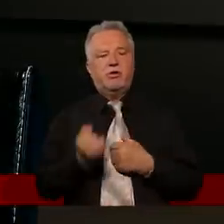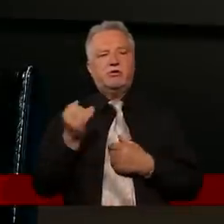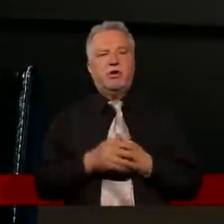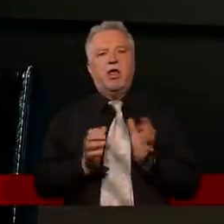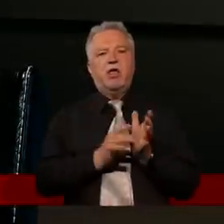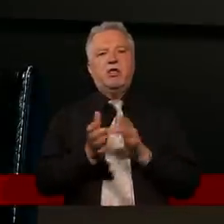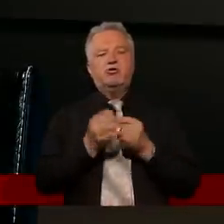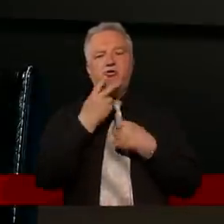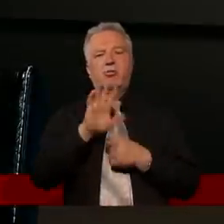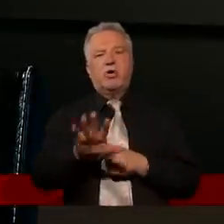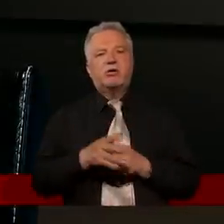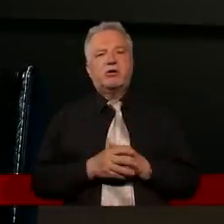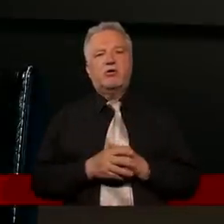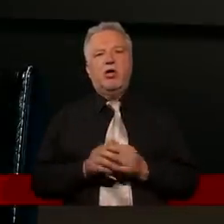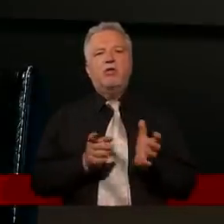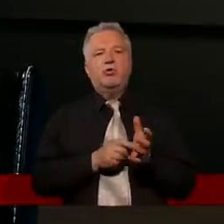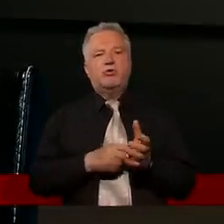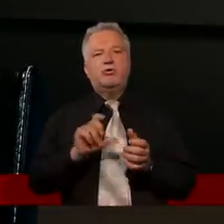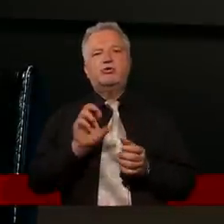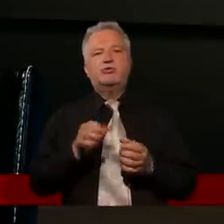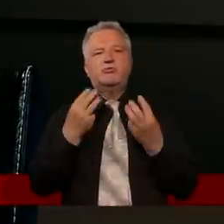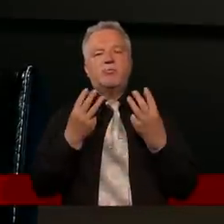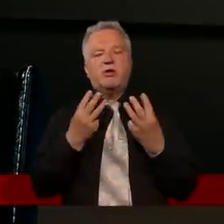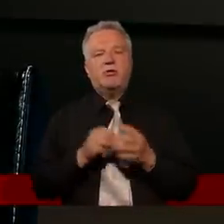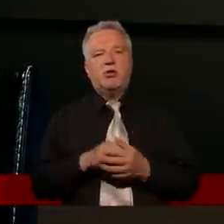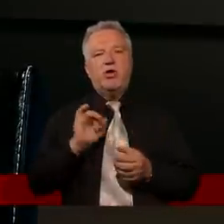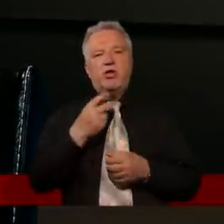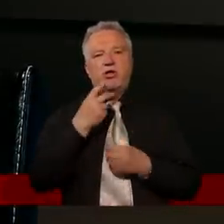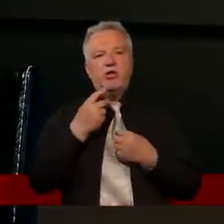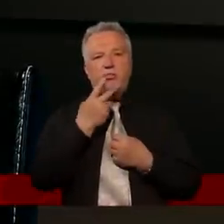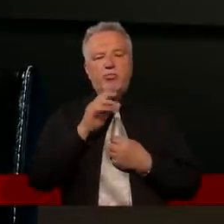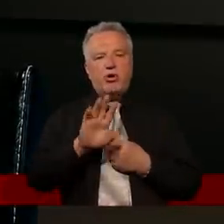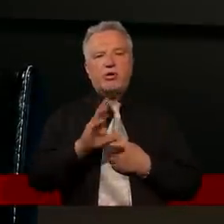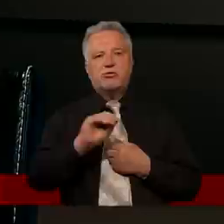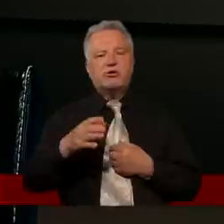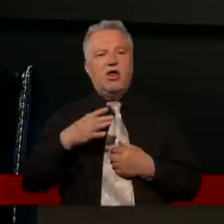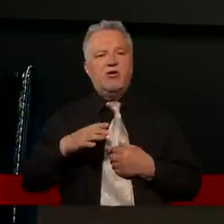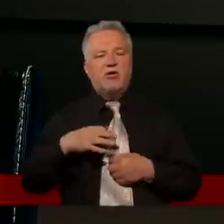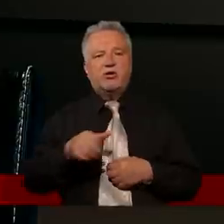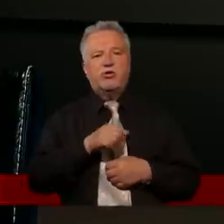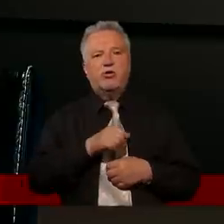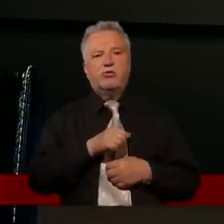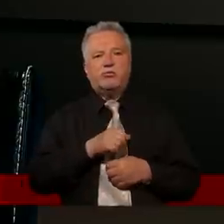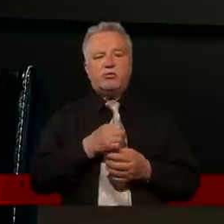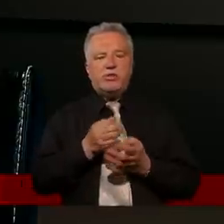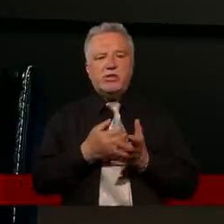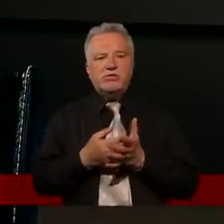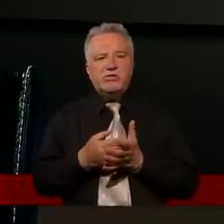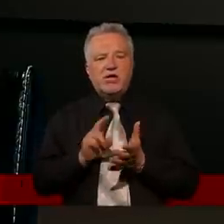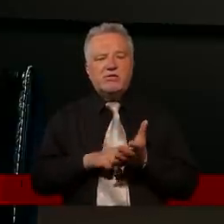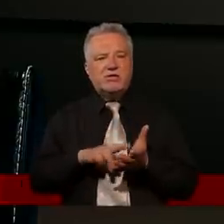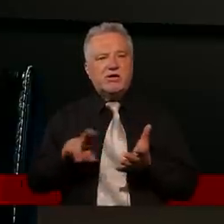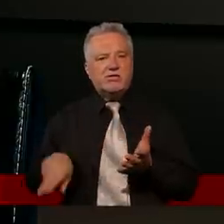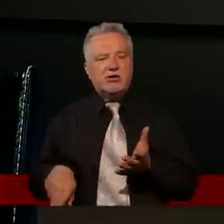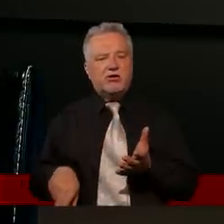Jezus pokazał Piotrowi coś wspaniałego i pokazał, że warto się wyrzec wszystkiego,